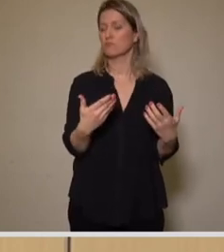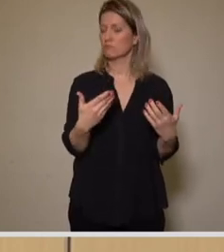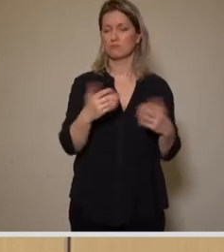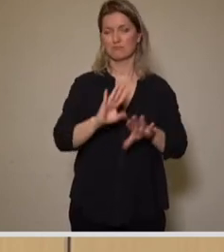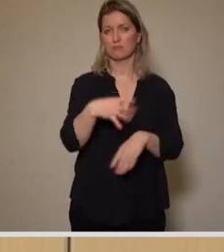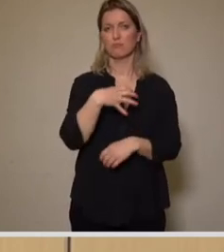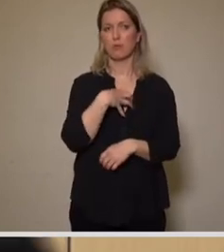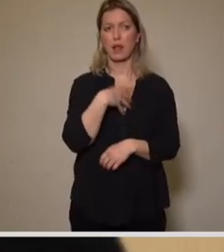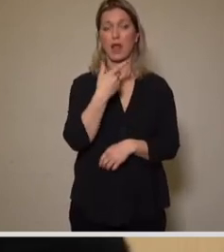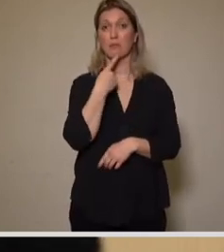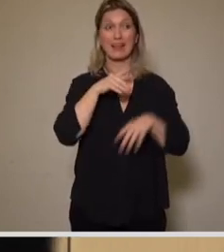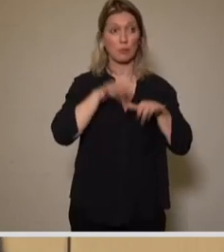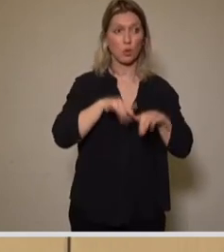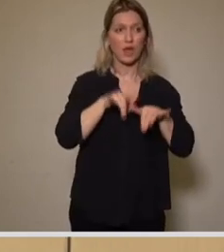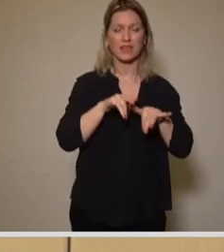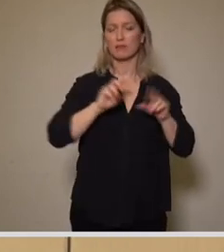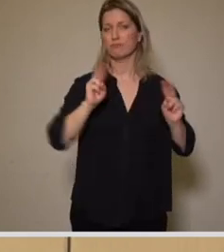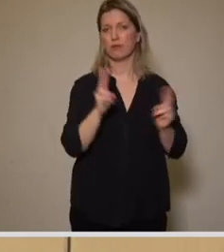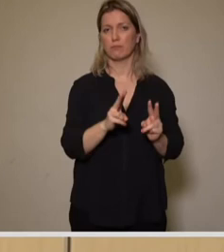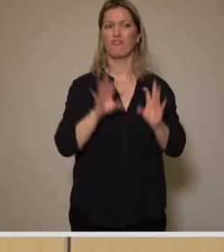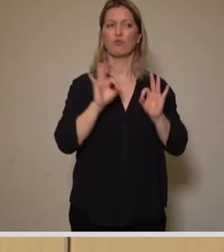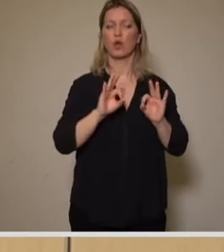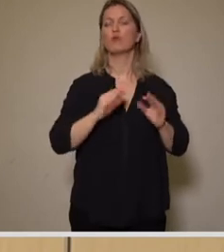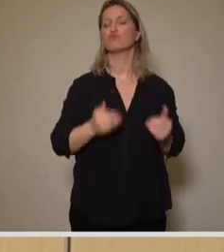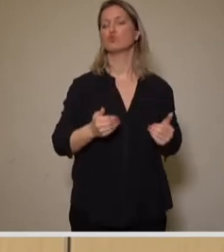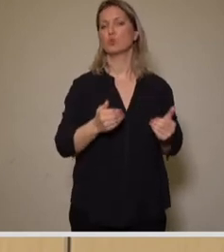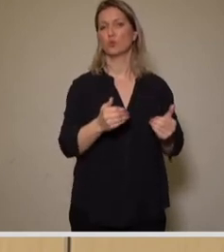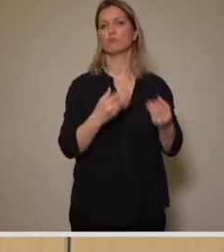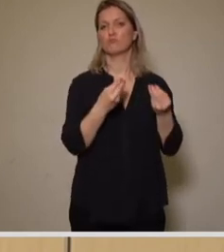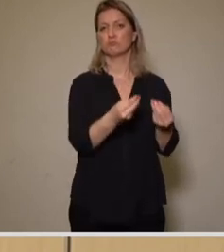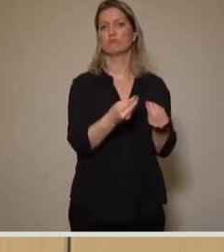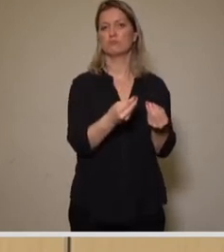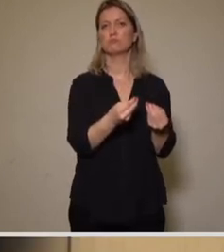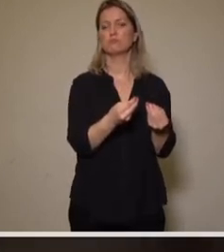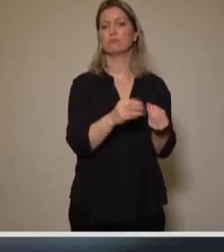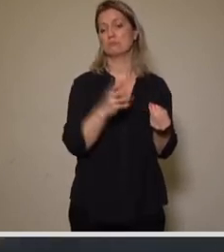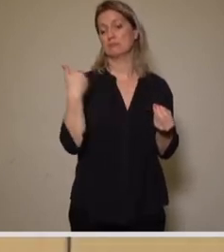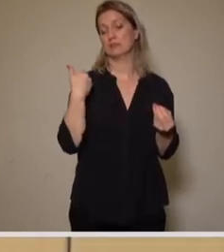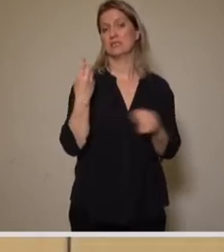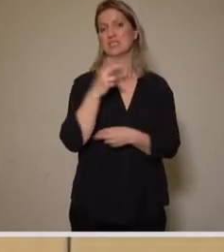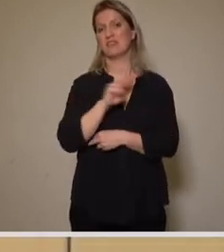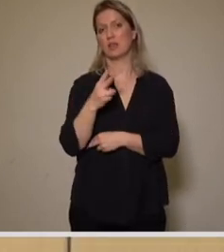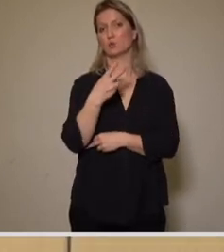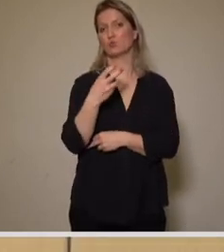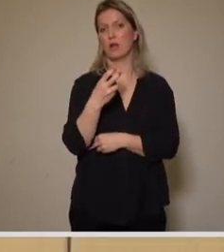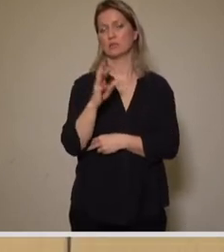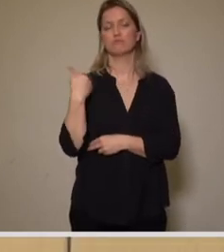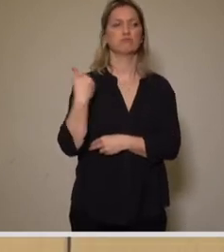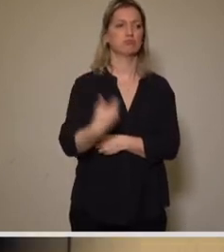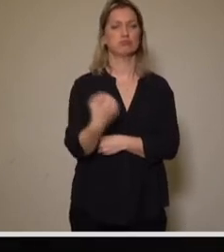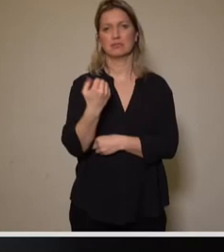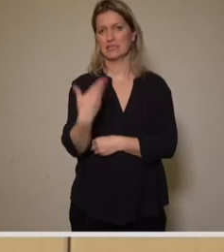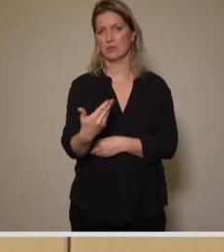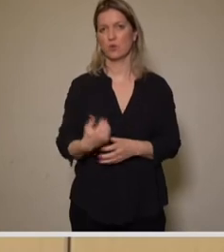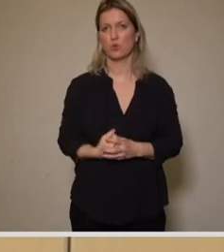Stundungen gewähren. Das haben wir auch in erheblichem Umfang im Jahre 2020 gemacht.